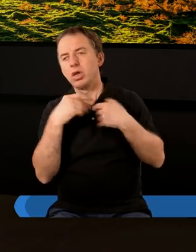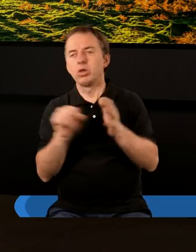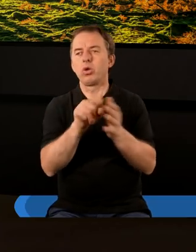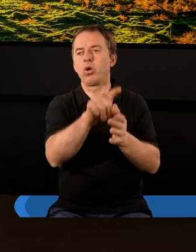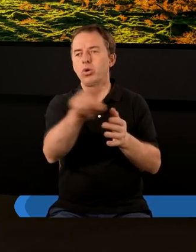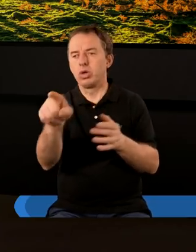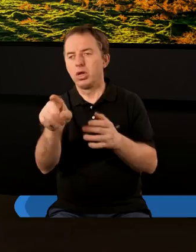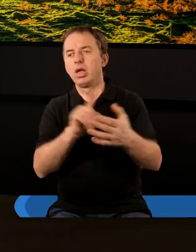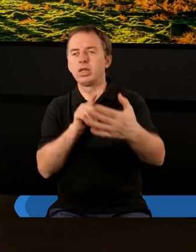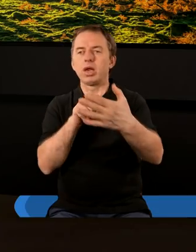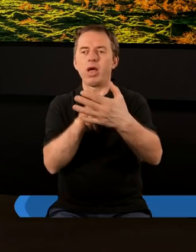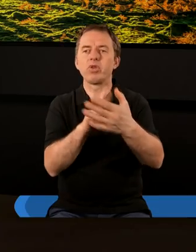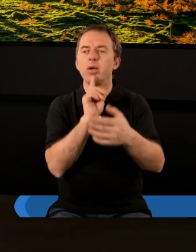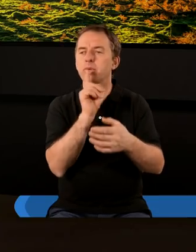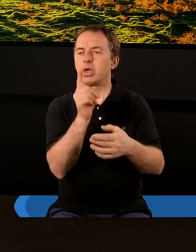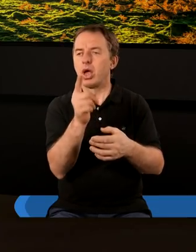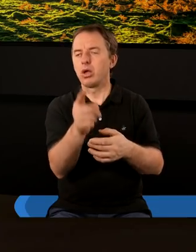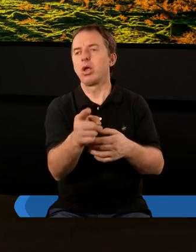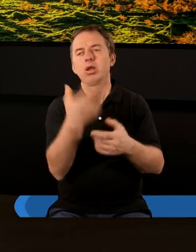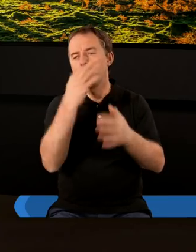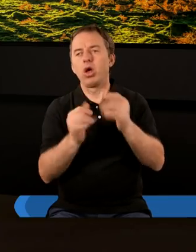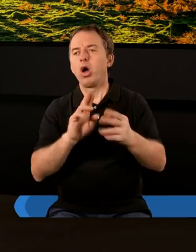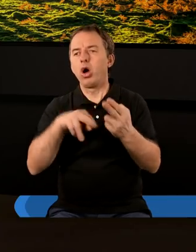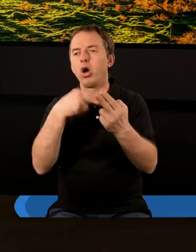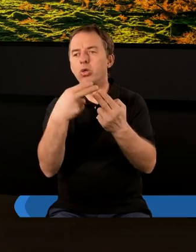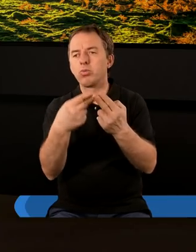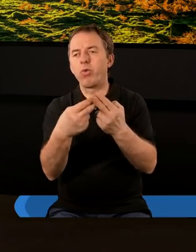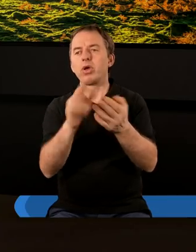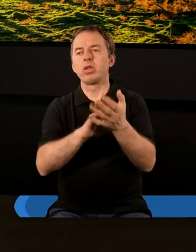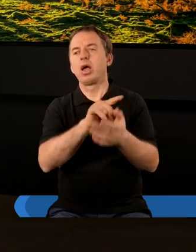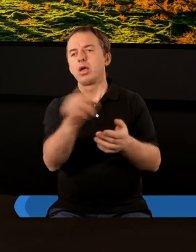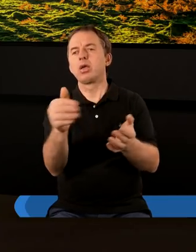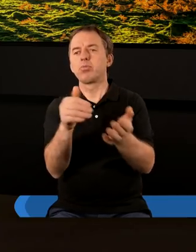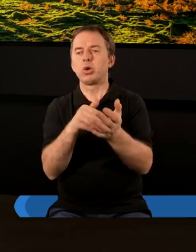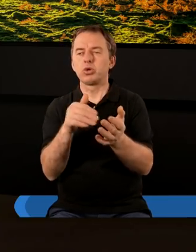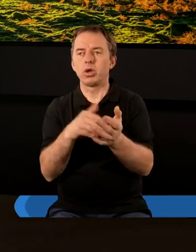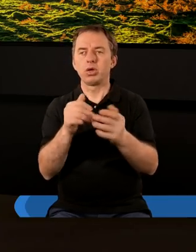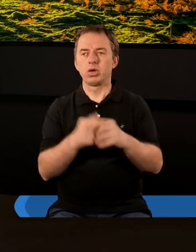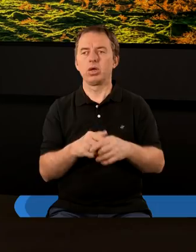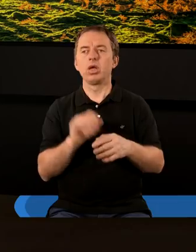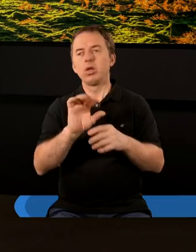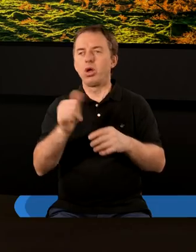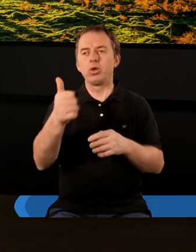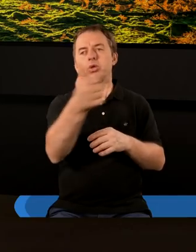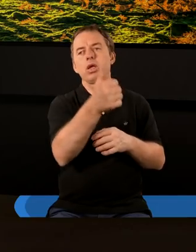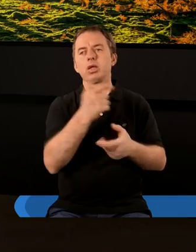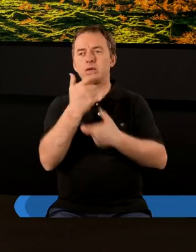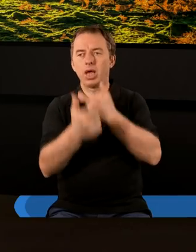codzienność. To do nich trafiły te przesłania i niewątpliwie odpowiadały na ich potrzeby. Ale czy to